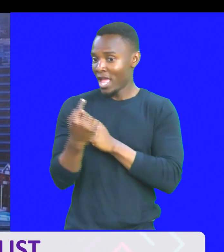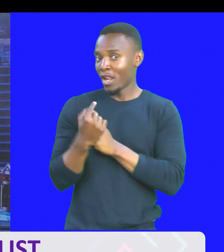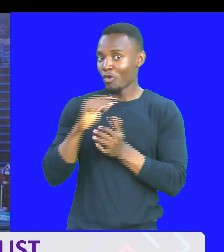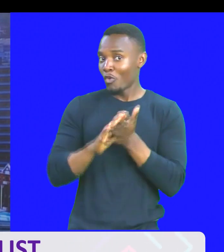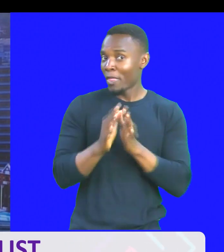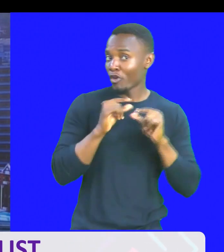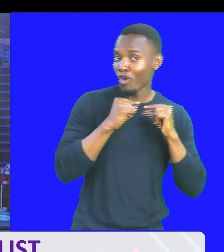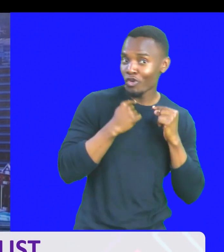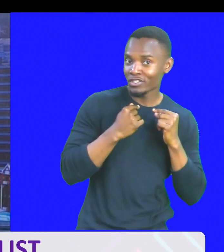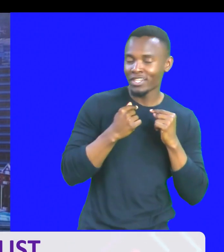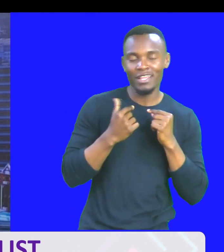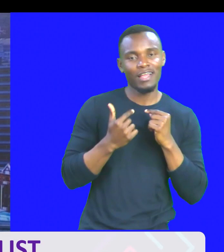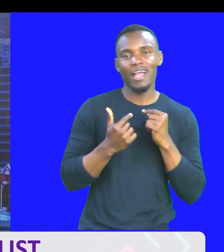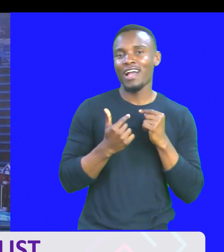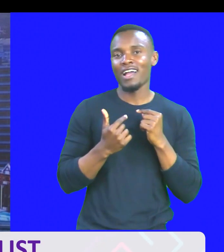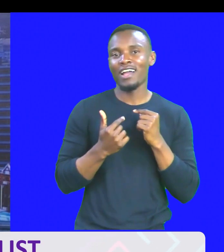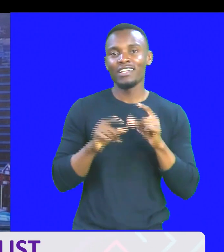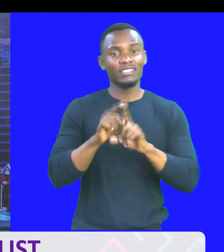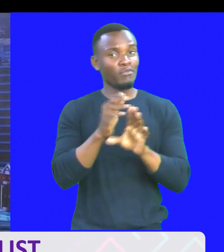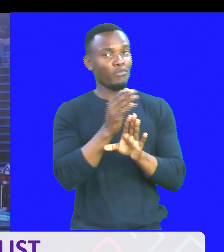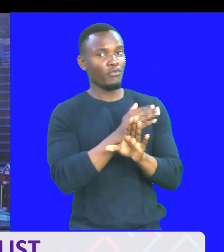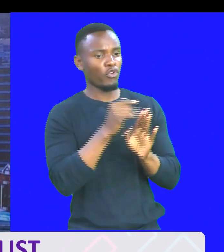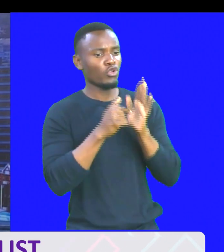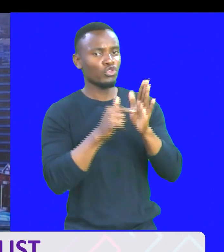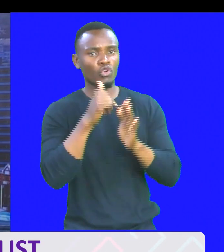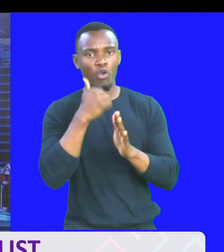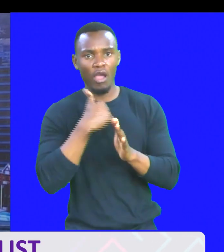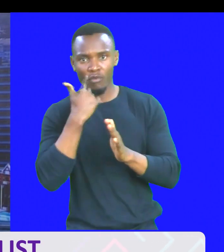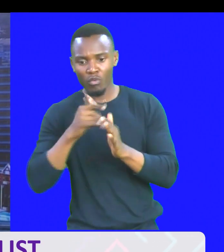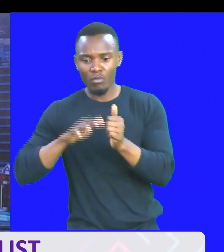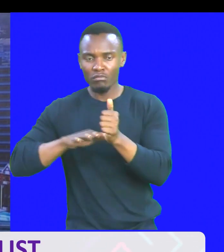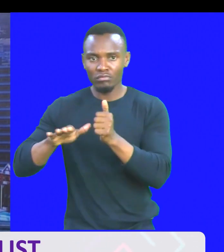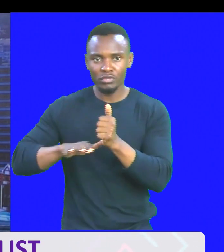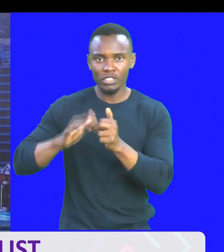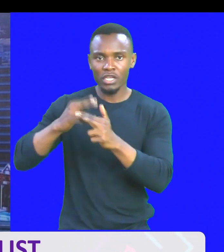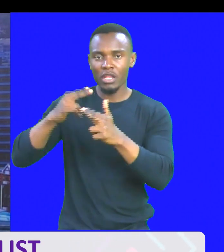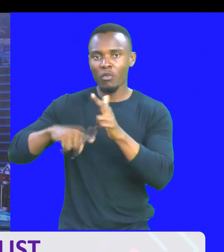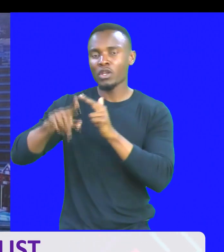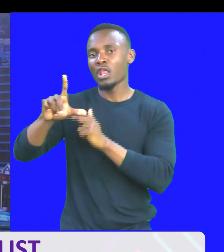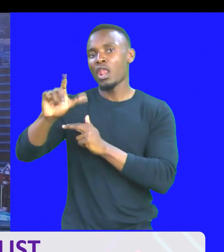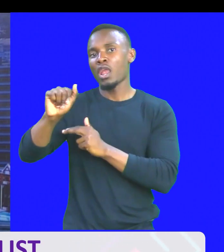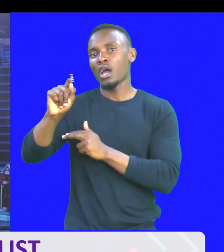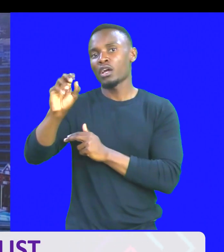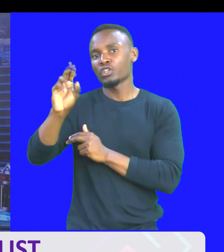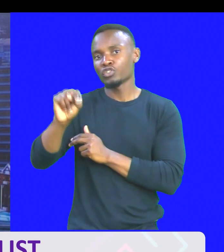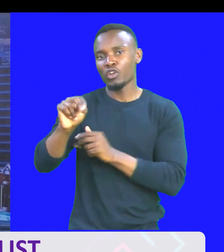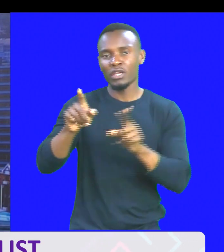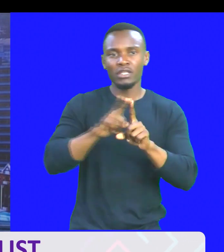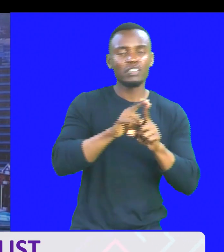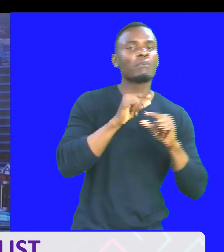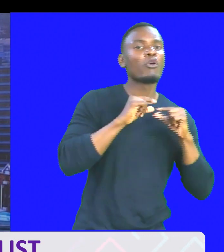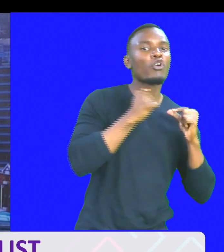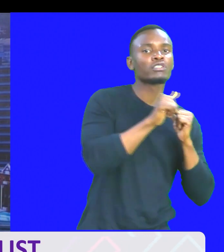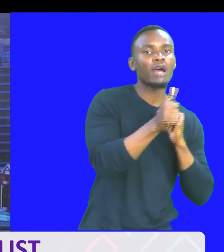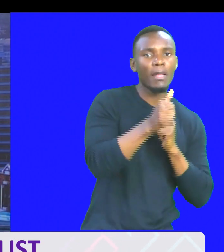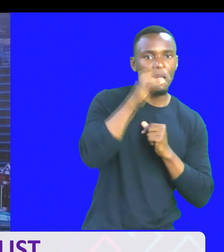Najwa isho isho inakuanga na DJ Latona. Na Bill the President pale mwenyewe, maze. Leo, nikama kashugu, likameshikana